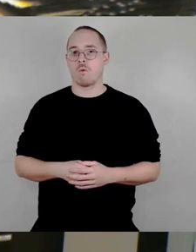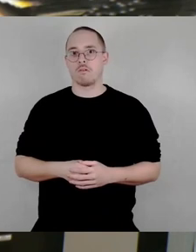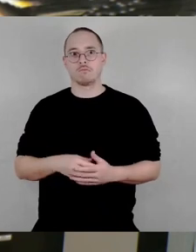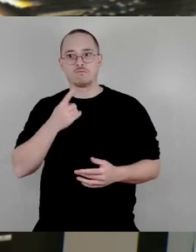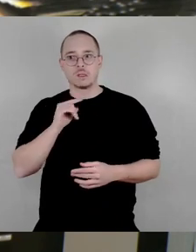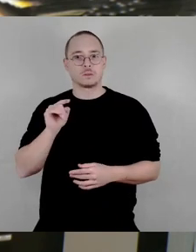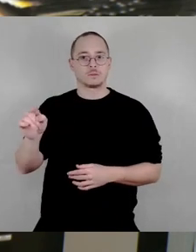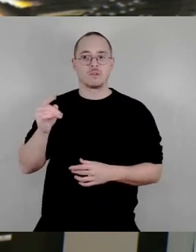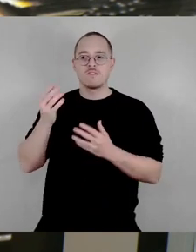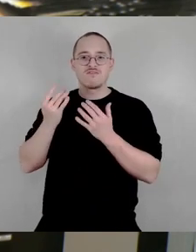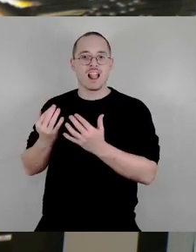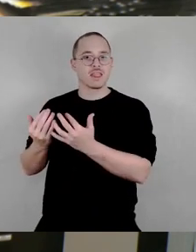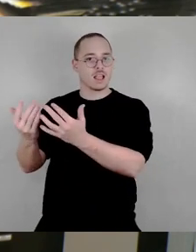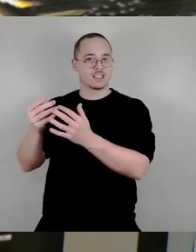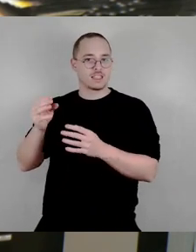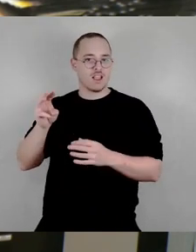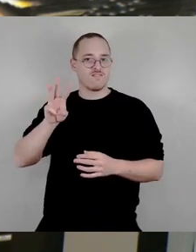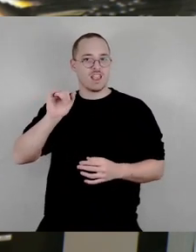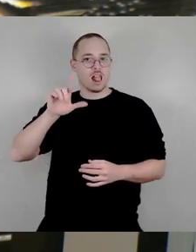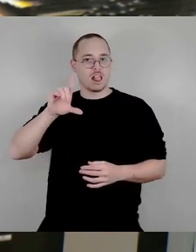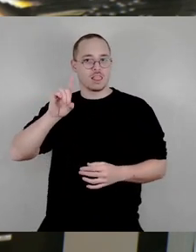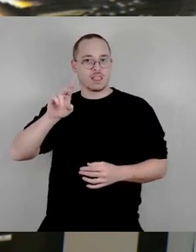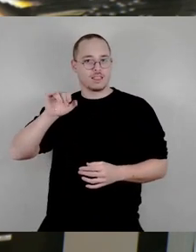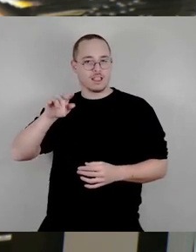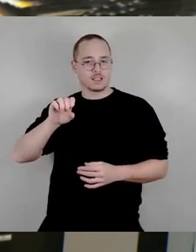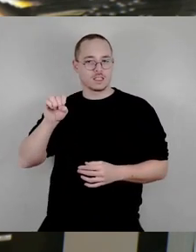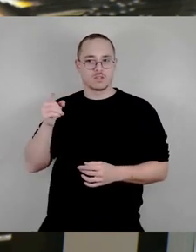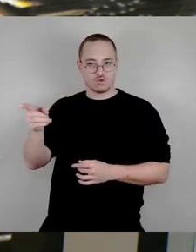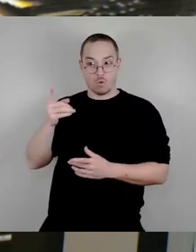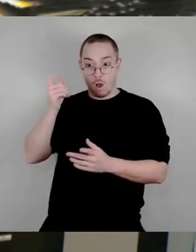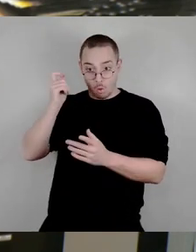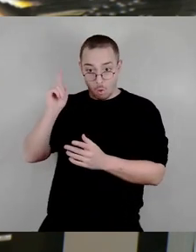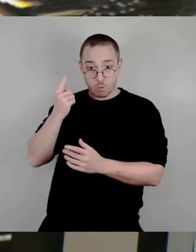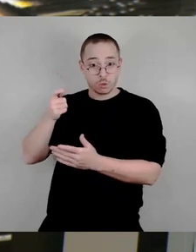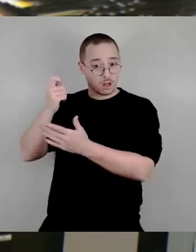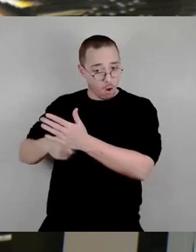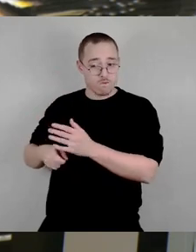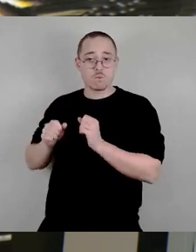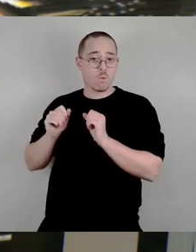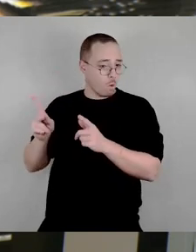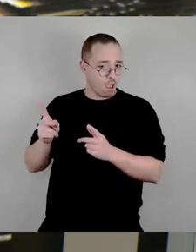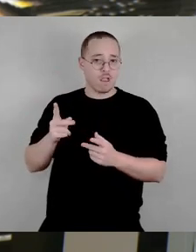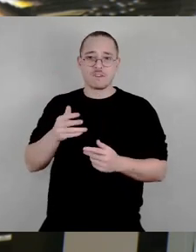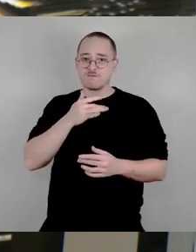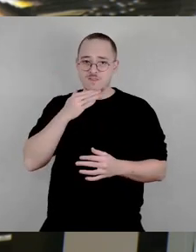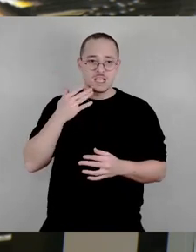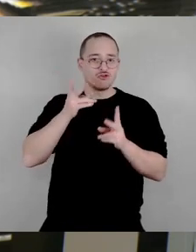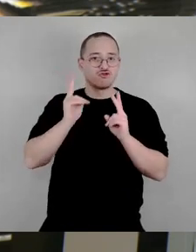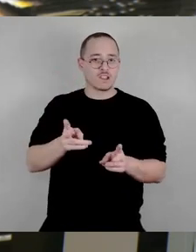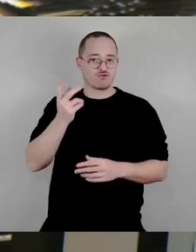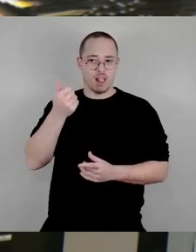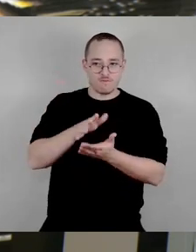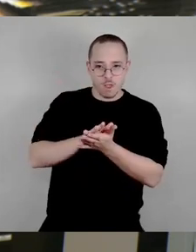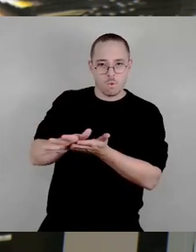aufkaufen und wildes Geld oder viel Geld, städtisches Geld für eine Grünfläche ausgeben. Ja, kann man machen. Aber die Bauflächen, die